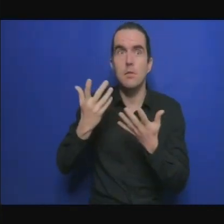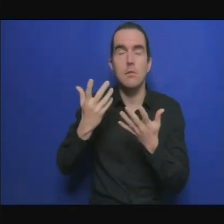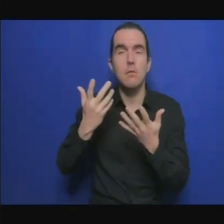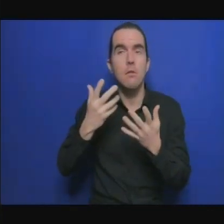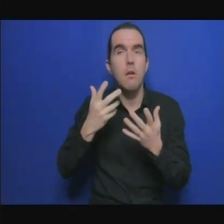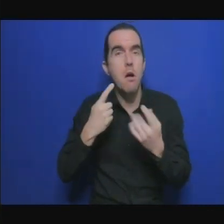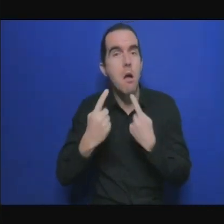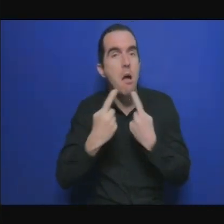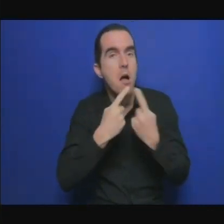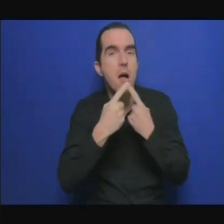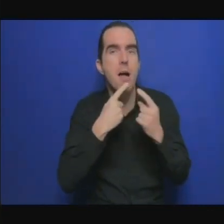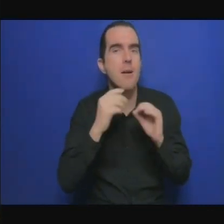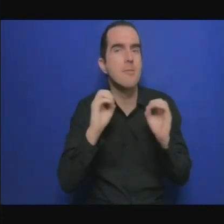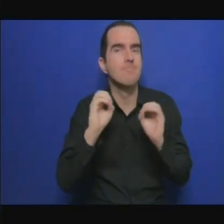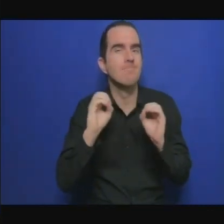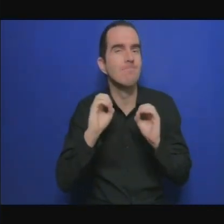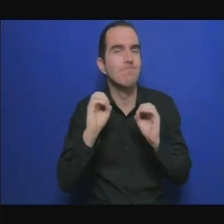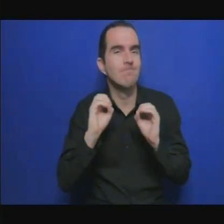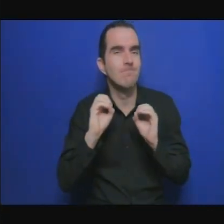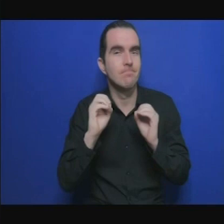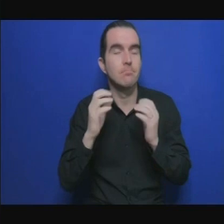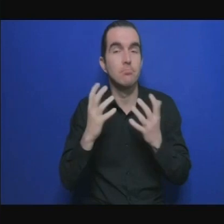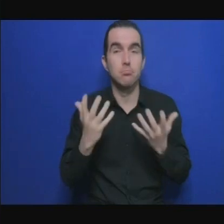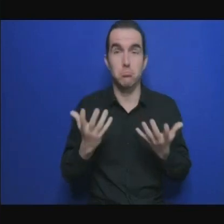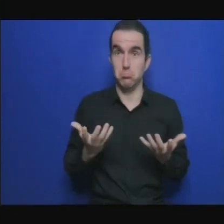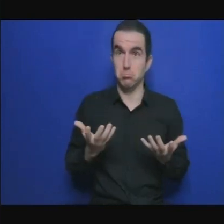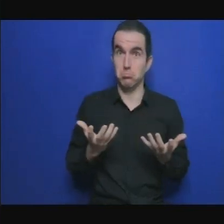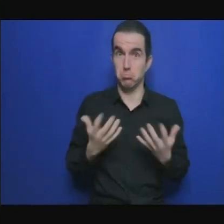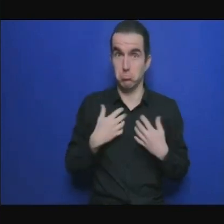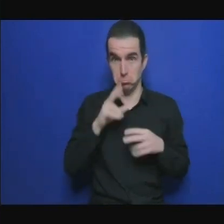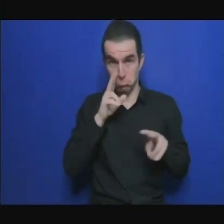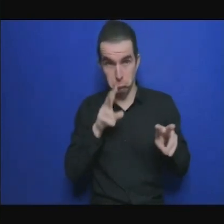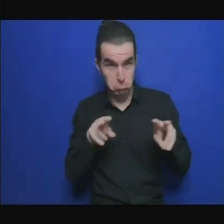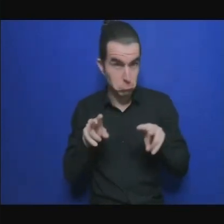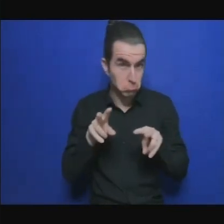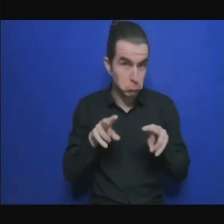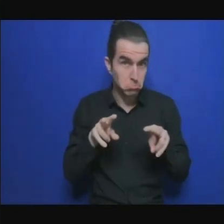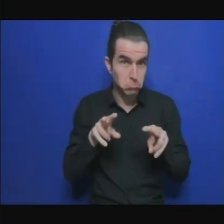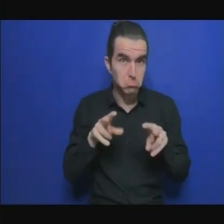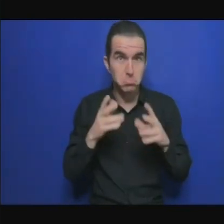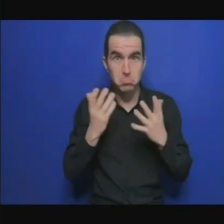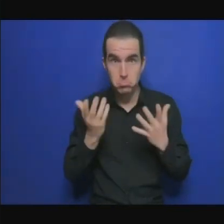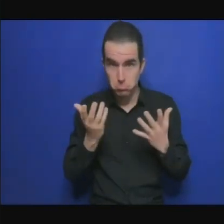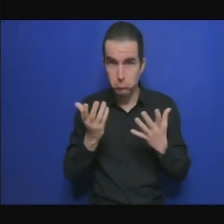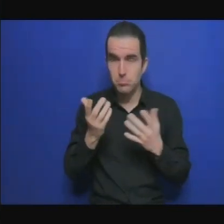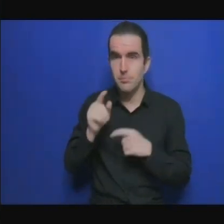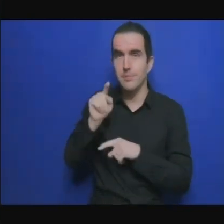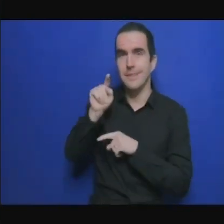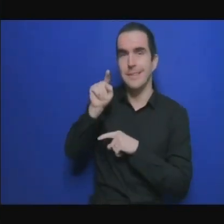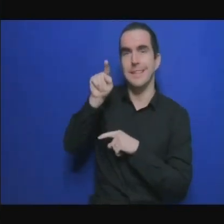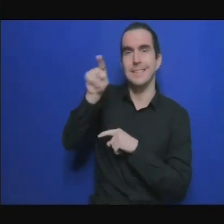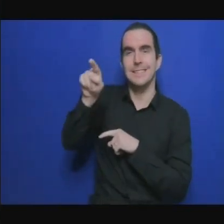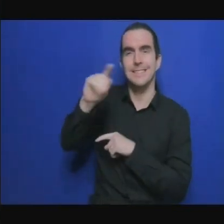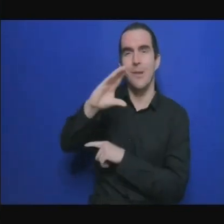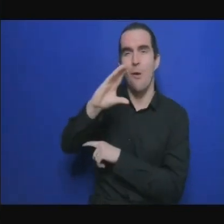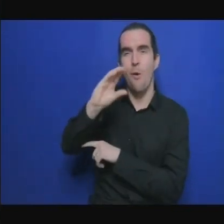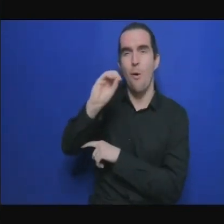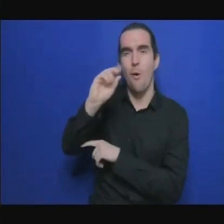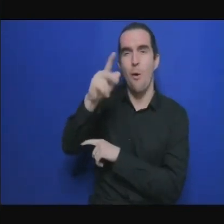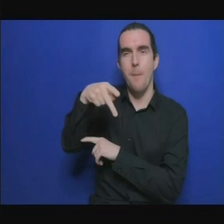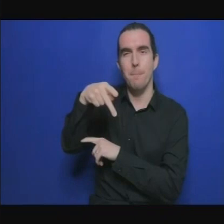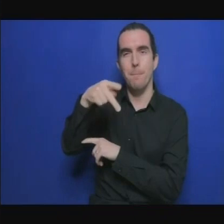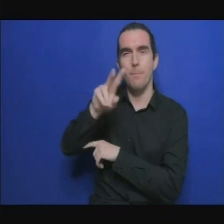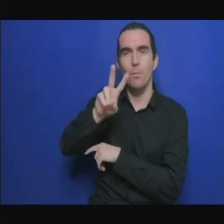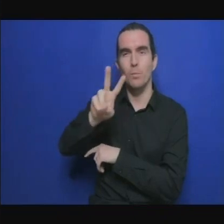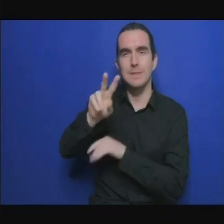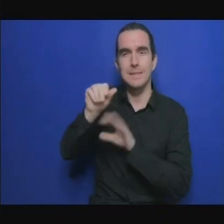en est dans les engagements de réduction d'émissions si on fait le bilan on en est encore loin on en est encore loin donc moi j'aurais